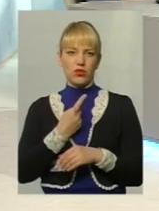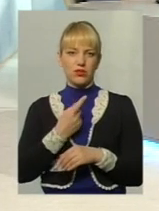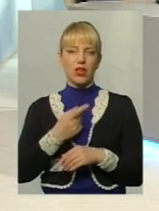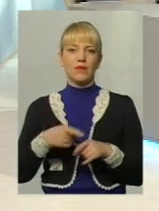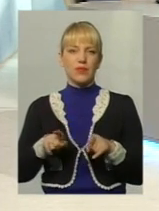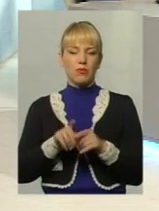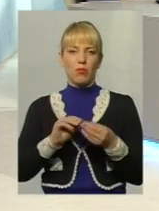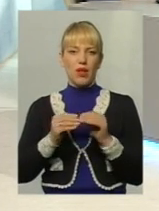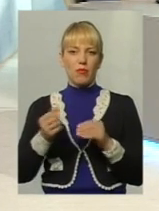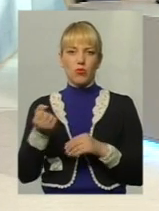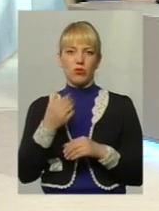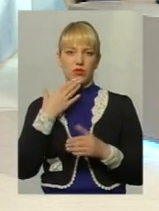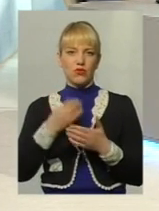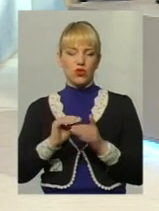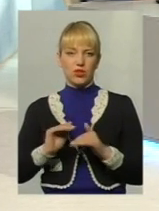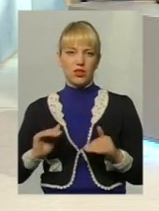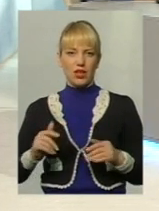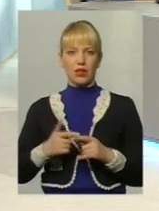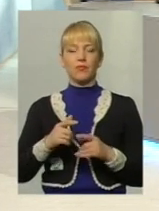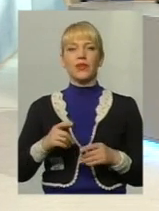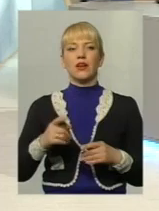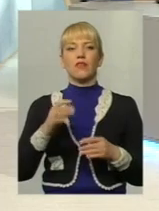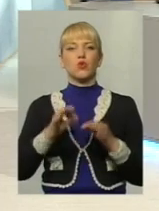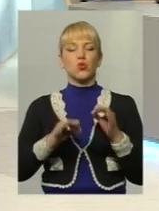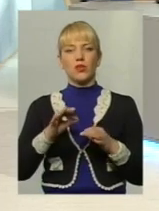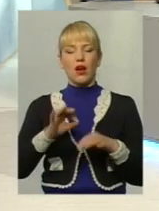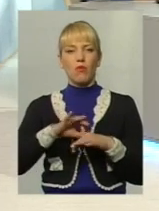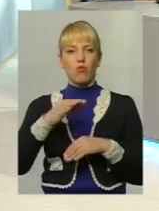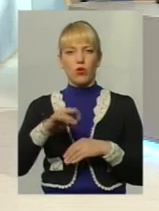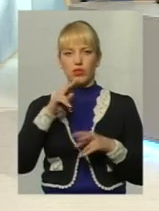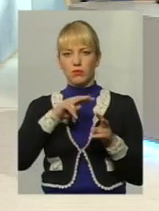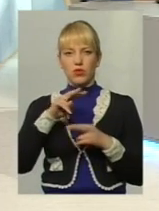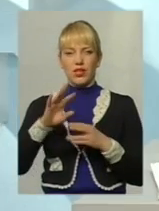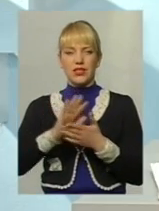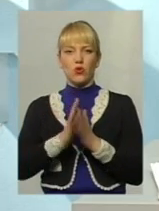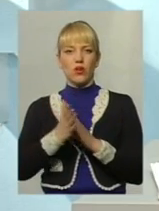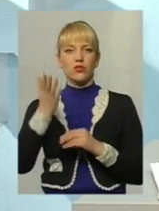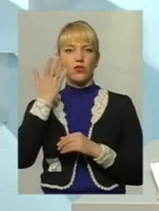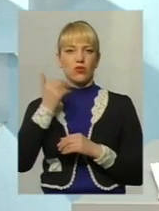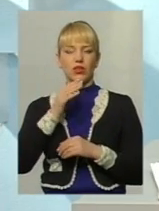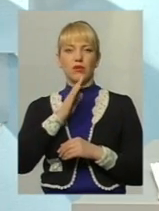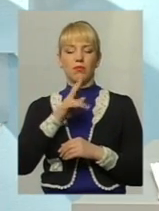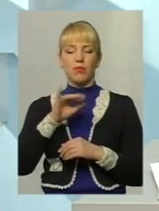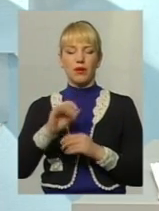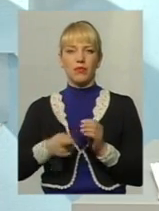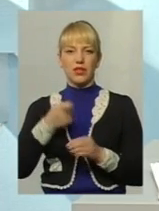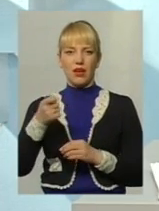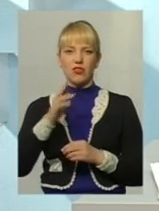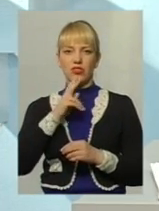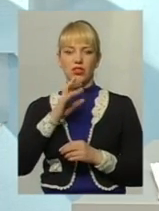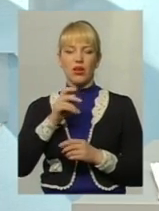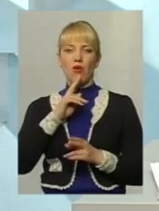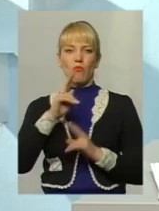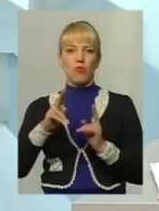утримання своїх дітей. Надзвичайно в судах боляче спостерігати ситуації, коли при пред'явленні жінкою позову до